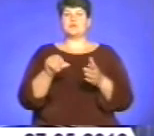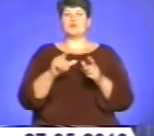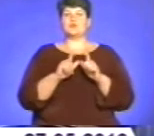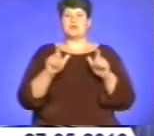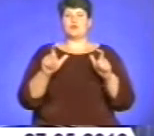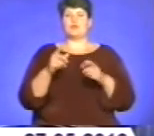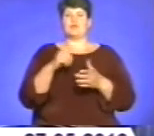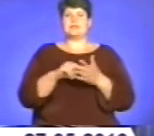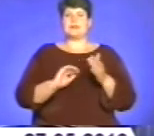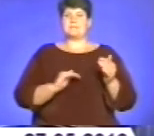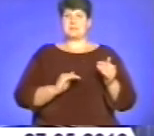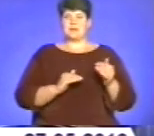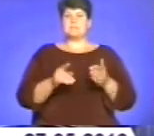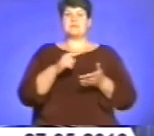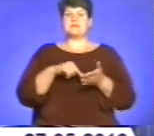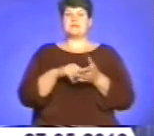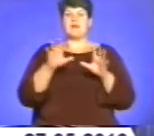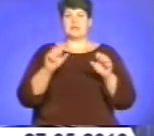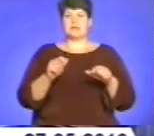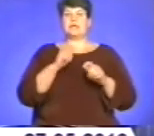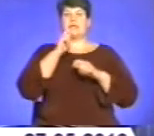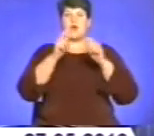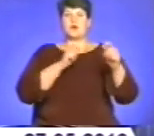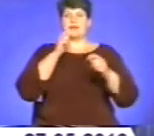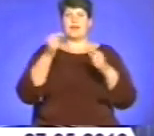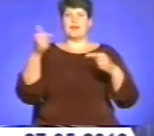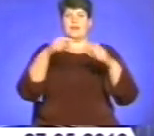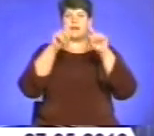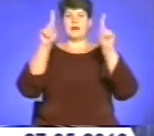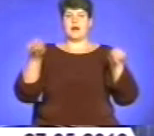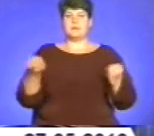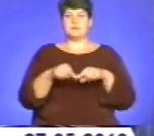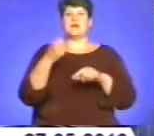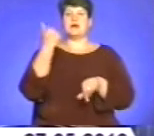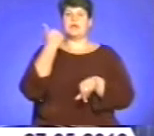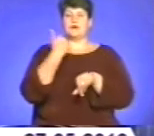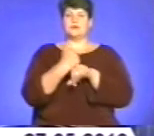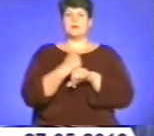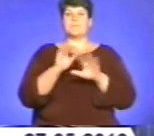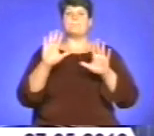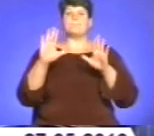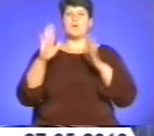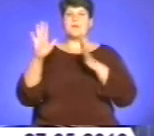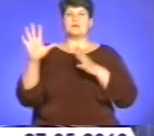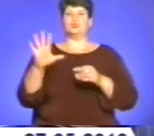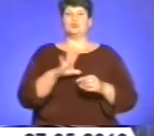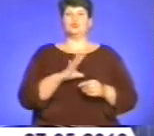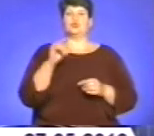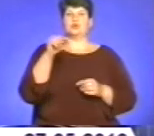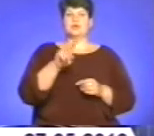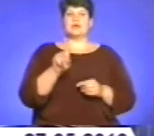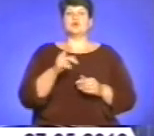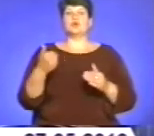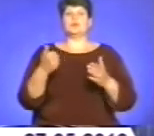підприємців міська влада нагородила грамотами, але найголовнішим моментом було те, що до